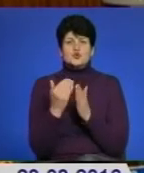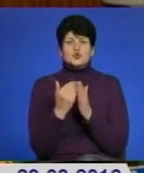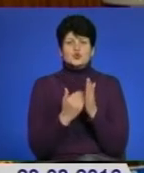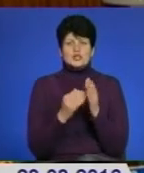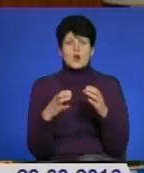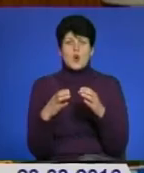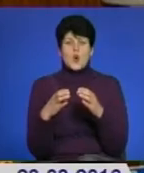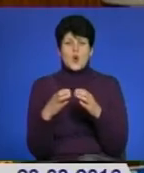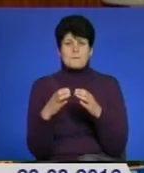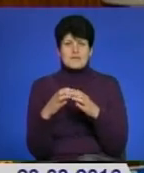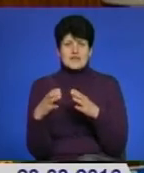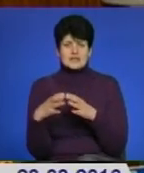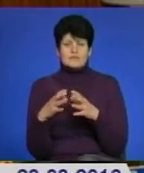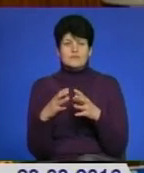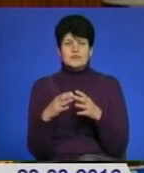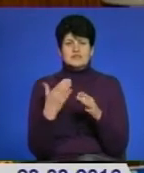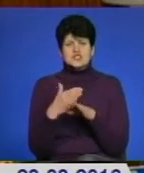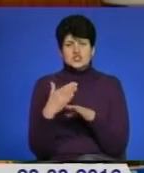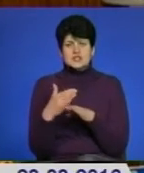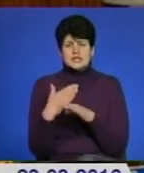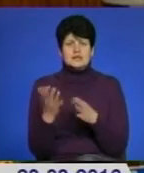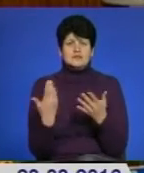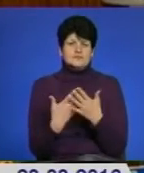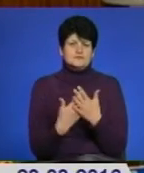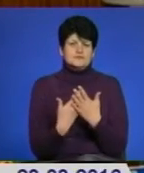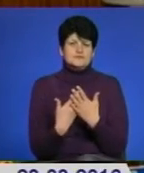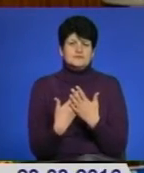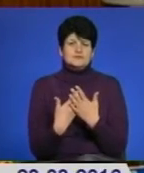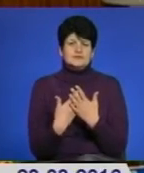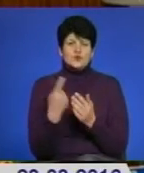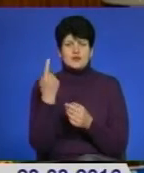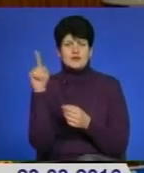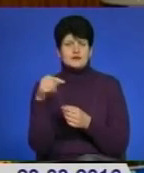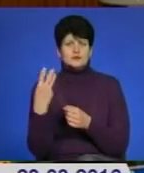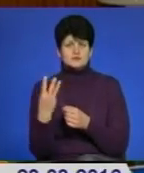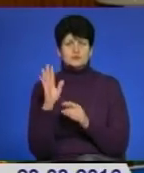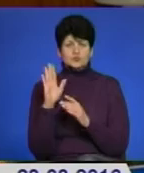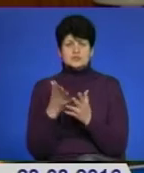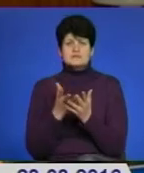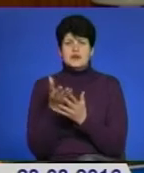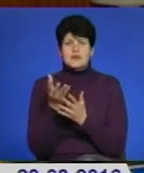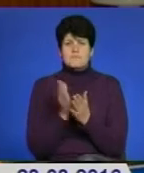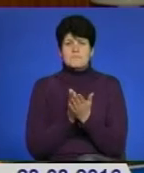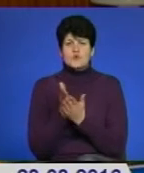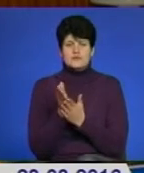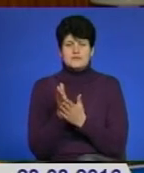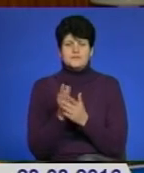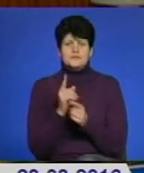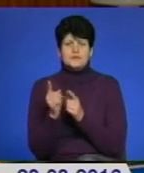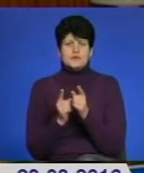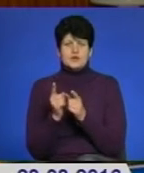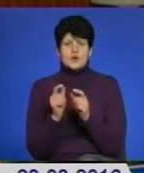проєктів, то все рівно частина, щонайменше третина буде спрямована на інфраструктурні об'єкти.